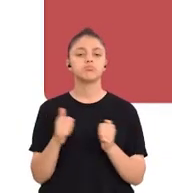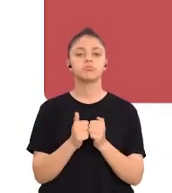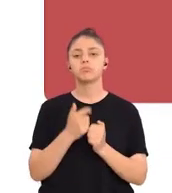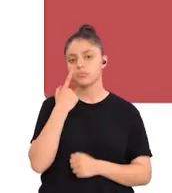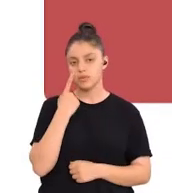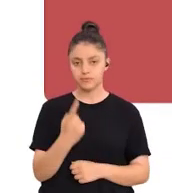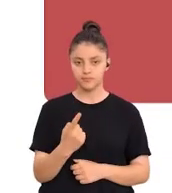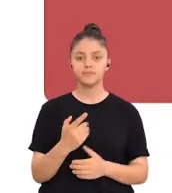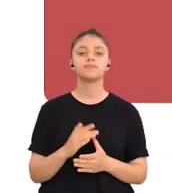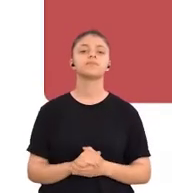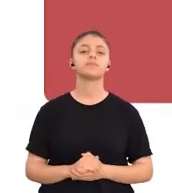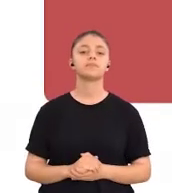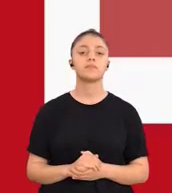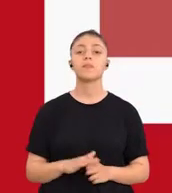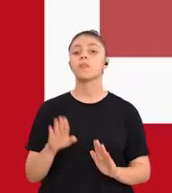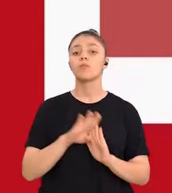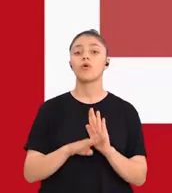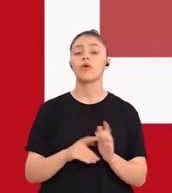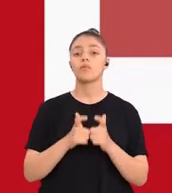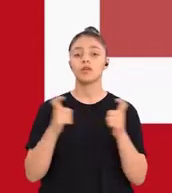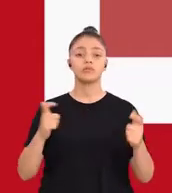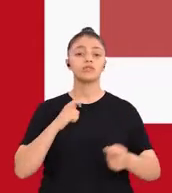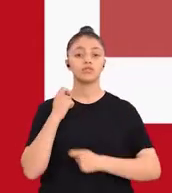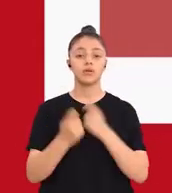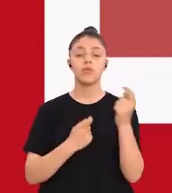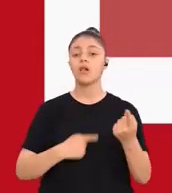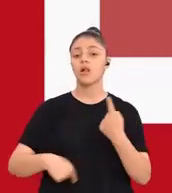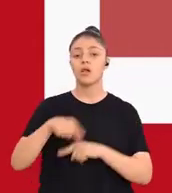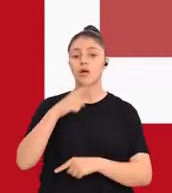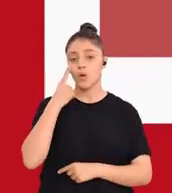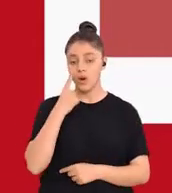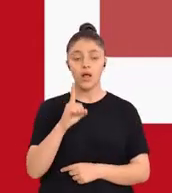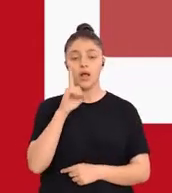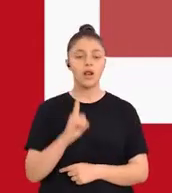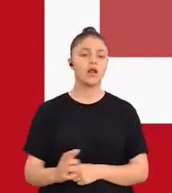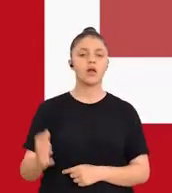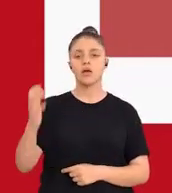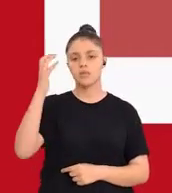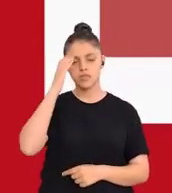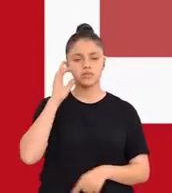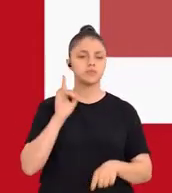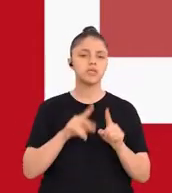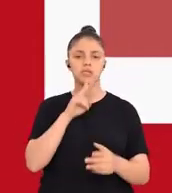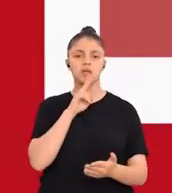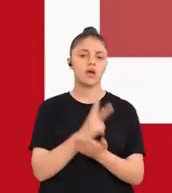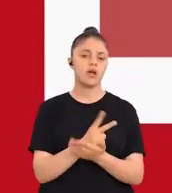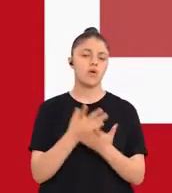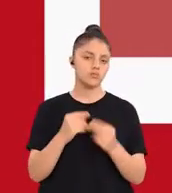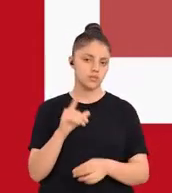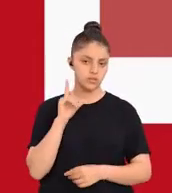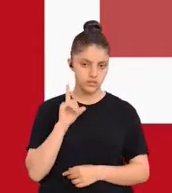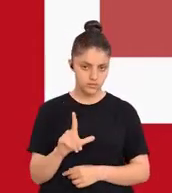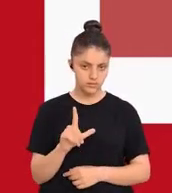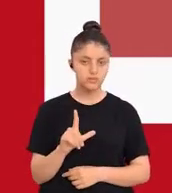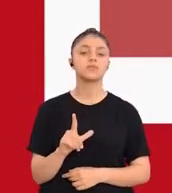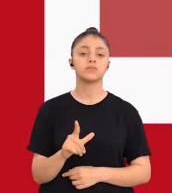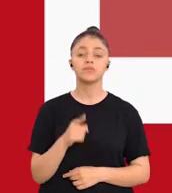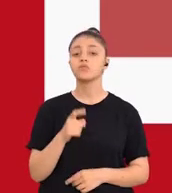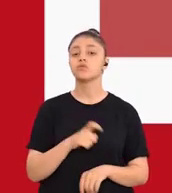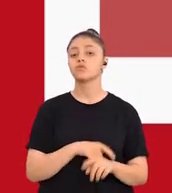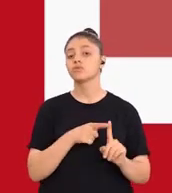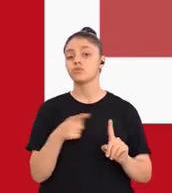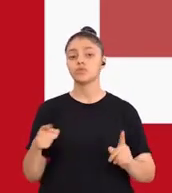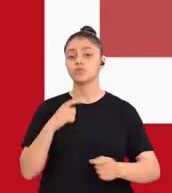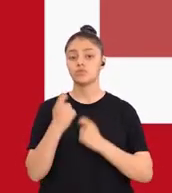birlikte inceleyelim. Program geliştirme çalışmalarında öncelikli olarak bir takım kararların alması beklenir.